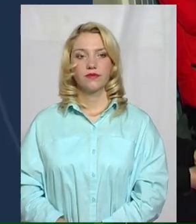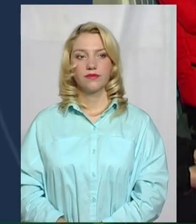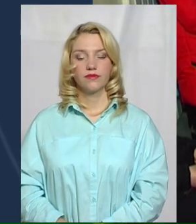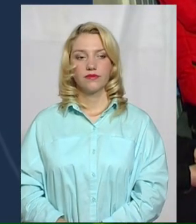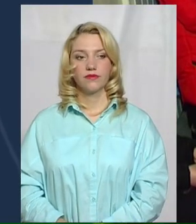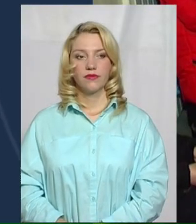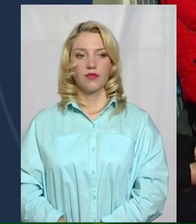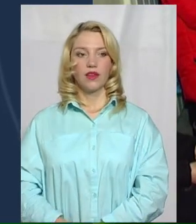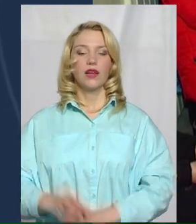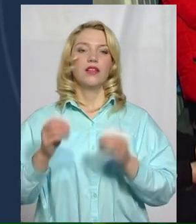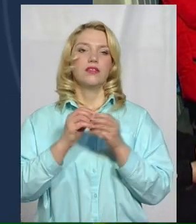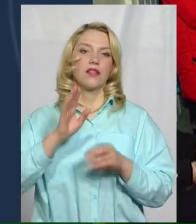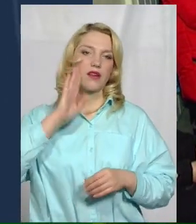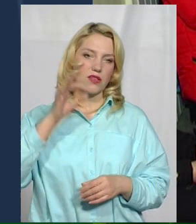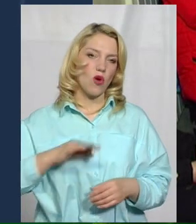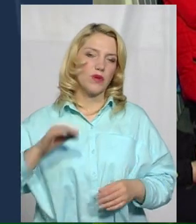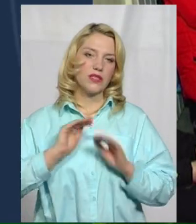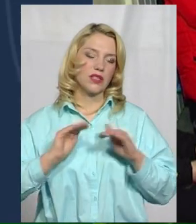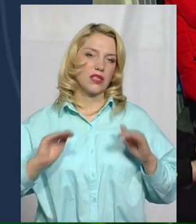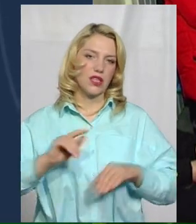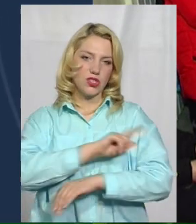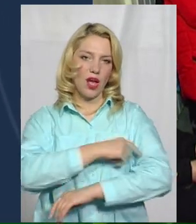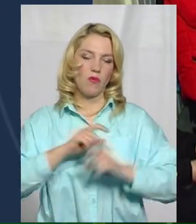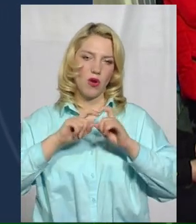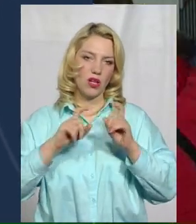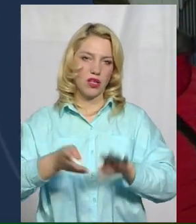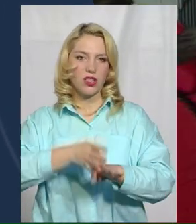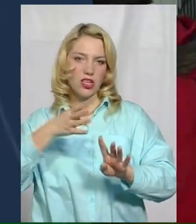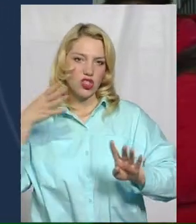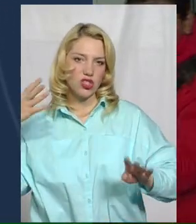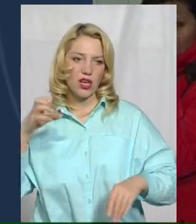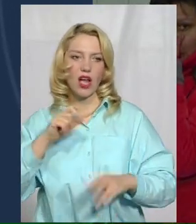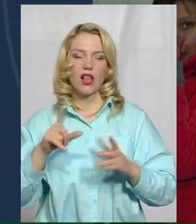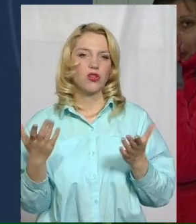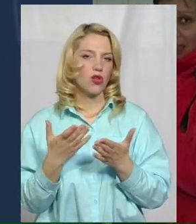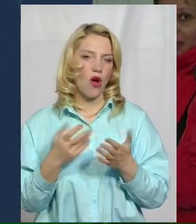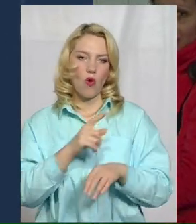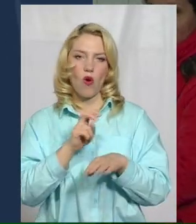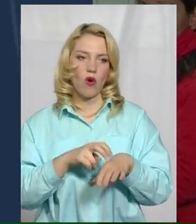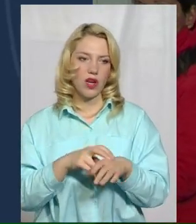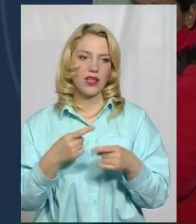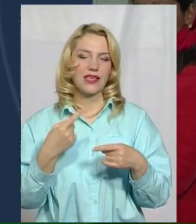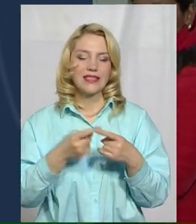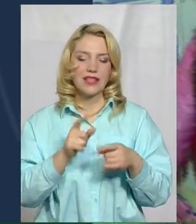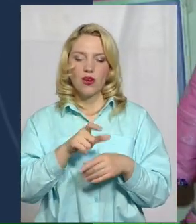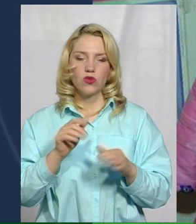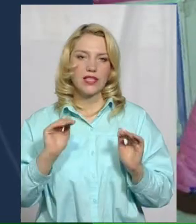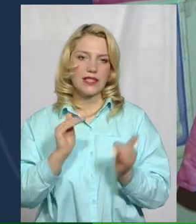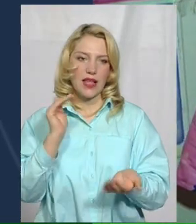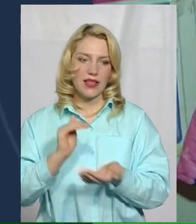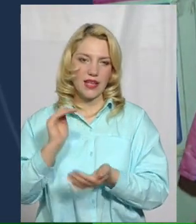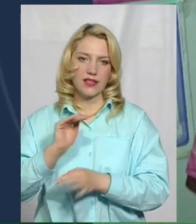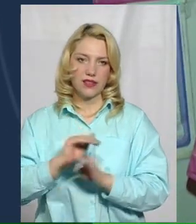О 10-й ранку в обласній дитячій поліклініці довжелезні черги. Але до якого лікаря ці люди з маленькими дітьми намагаються